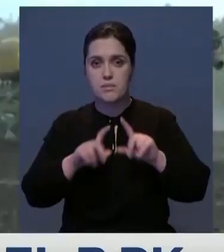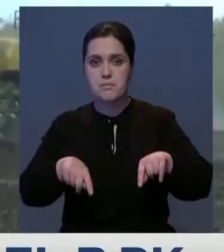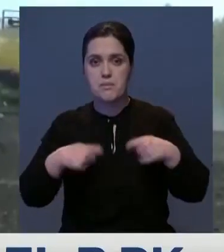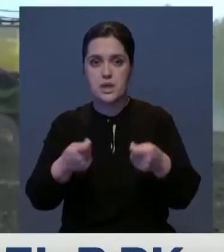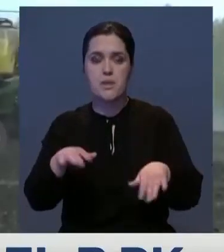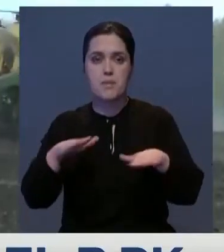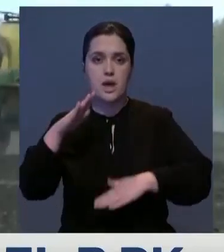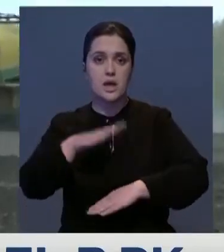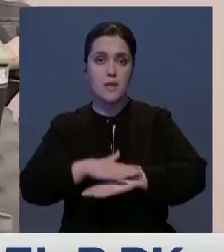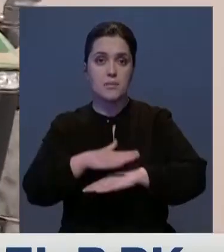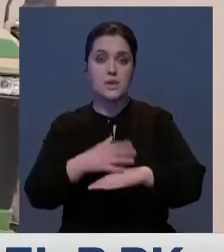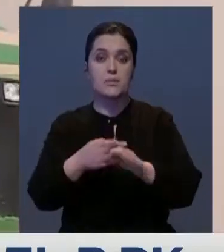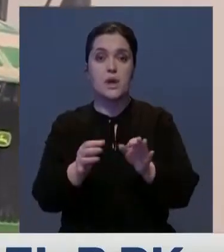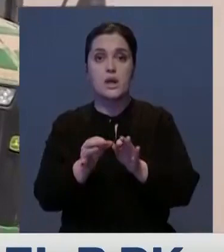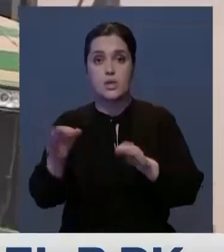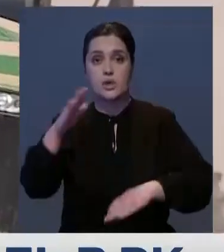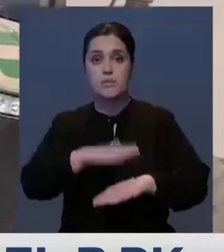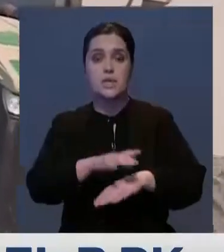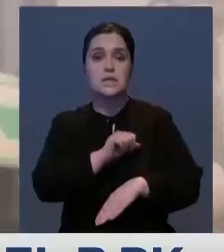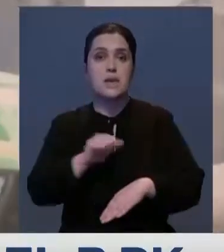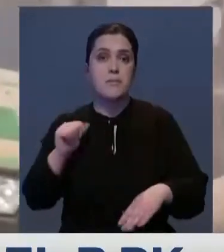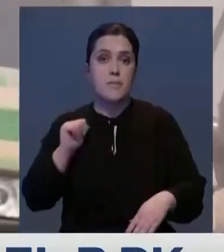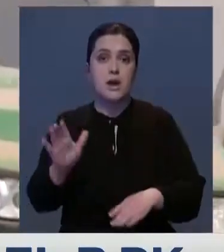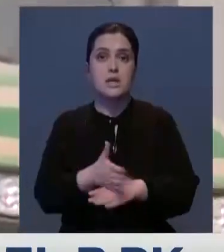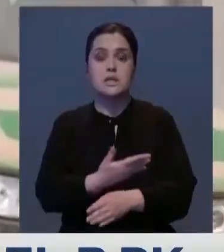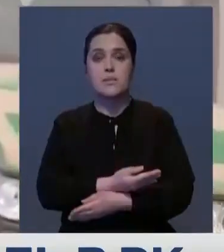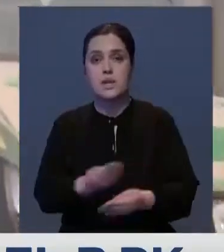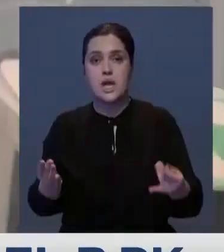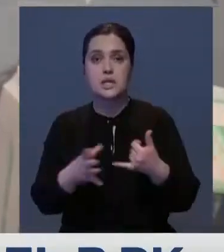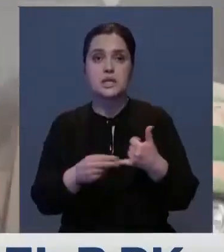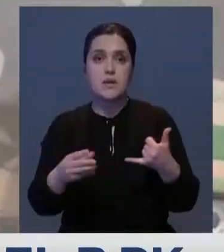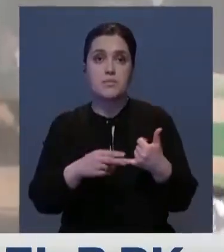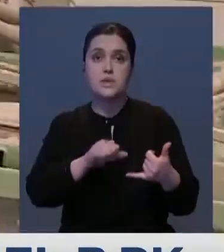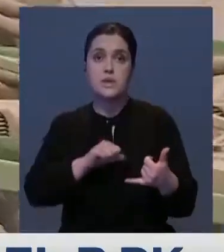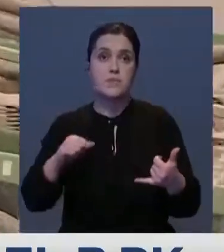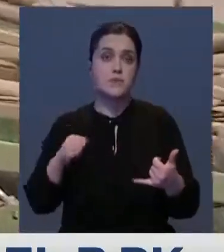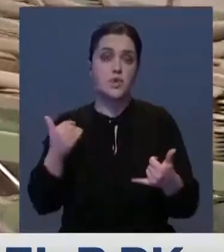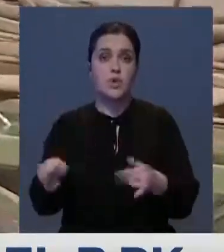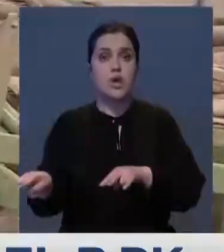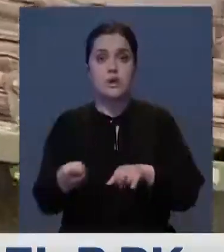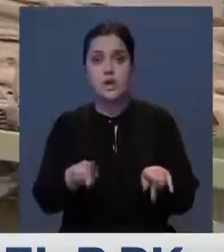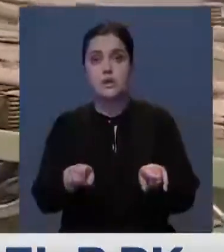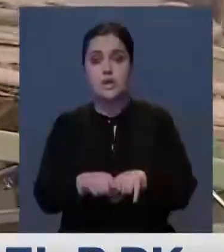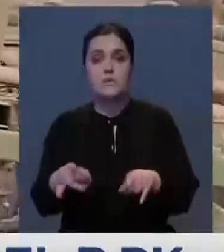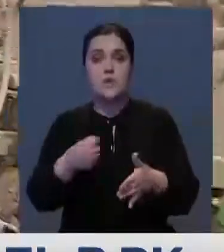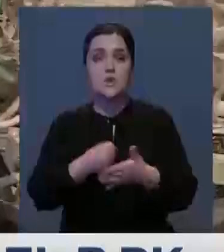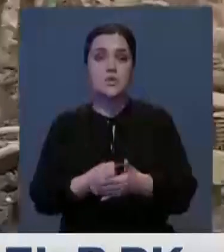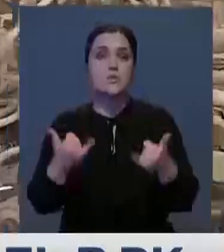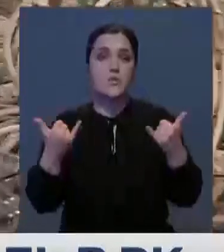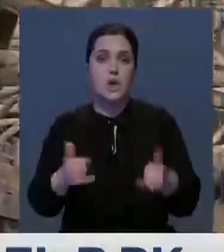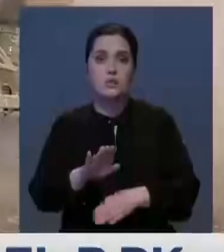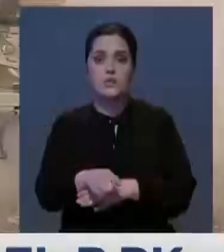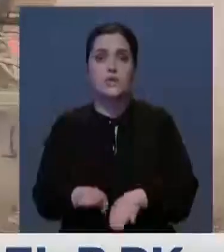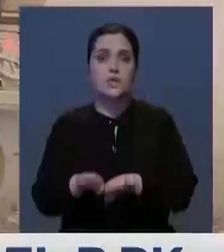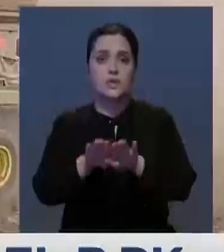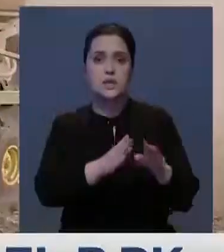местным акиматам. То есть районный аким самостоятельно распределяет землю и сам же ее контролирует. Также в республике до сих